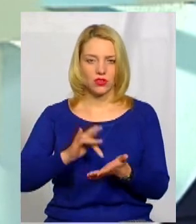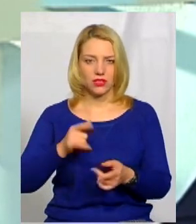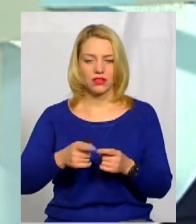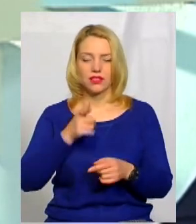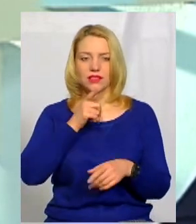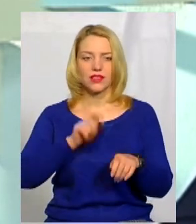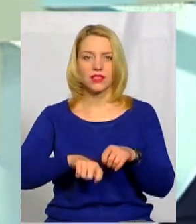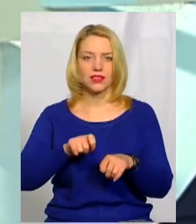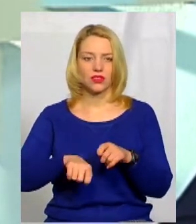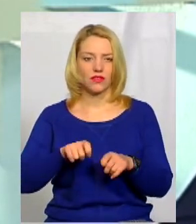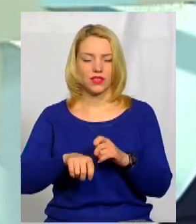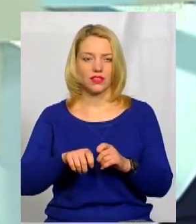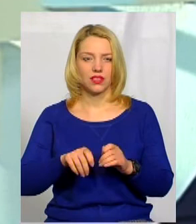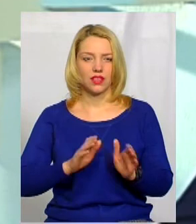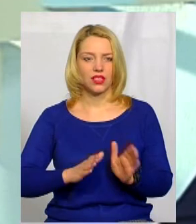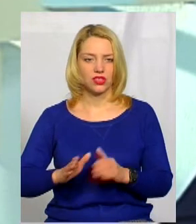тестовому режимі.